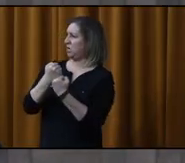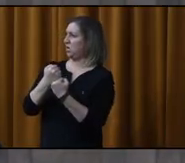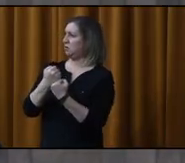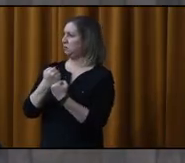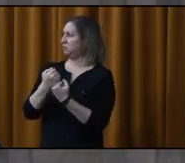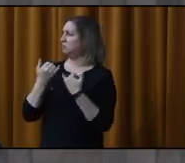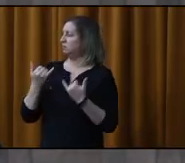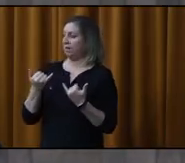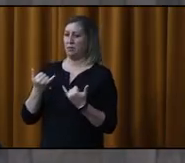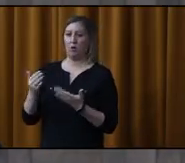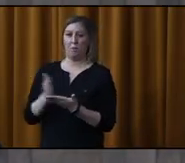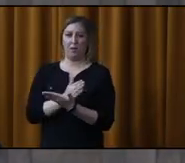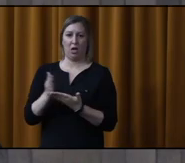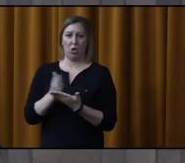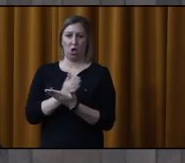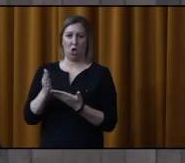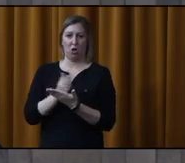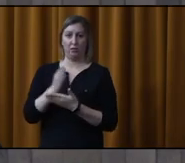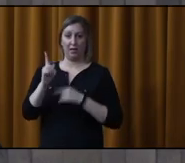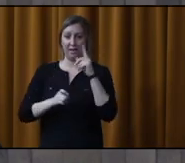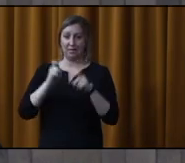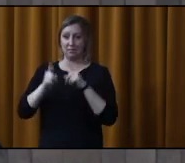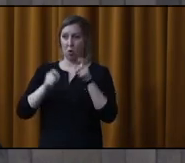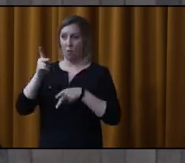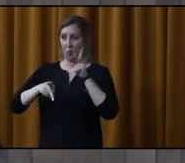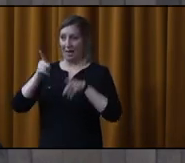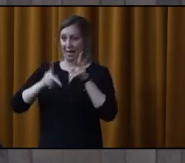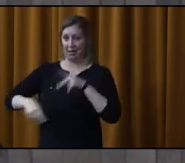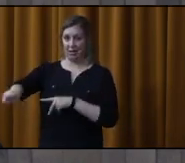On tombe maintenant à la période de questions destinées au public.